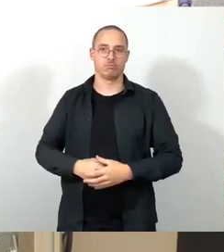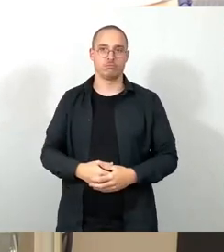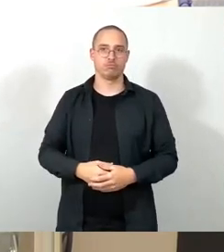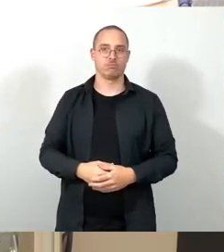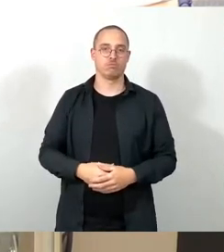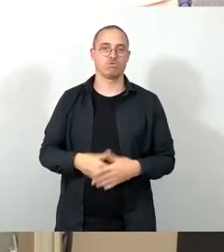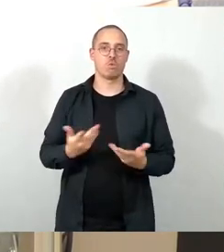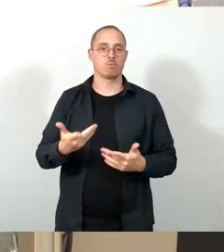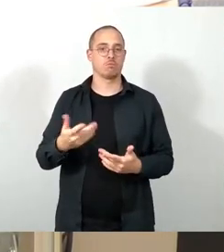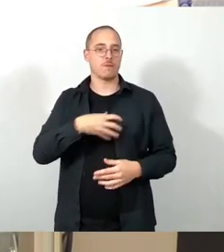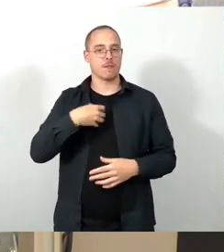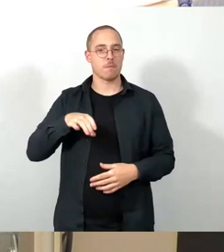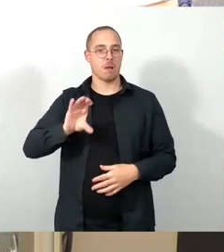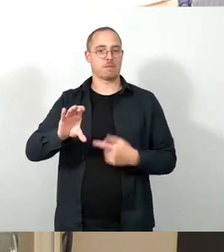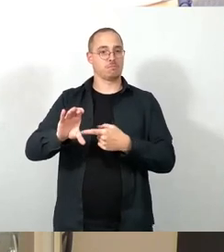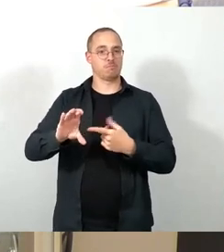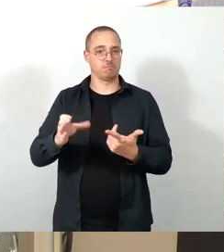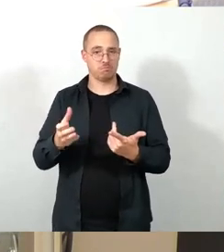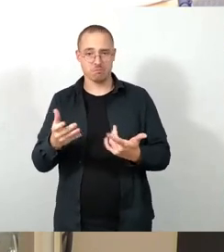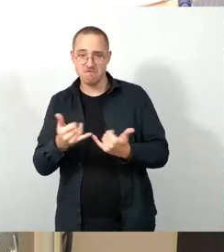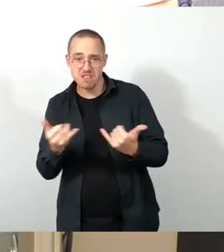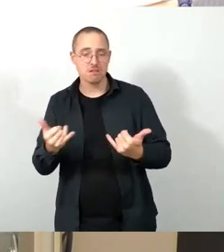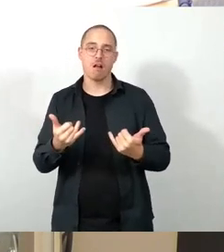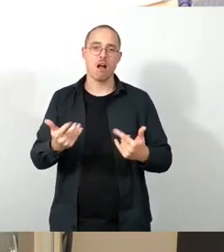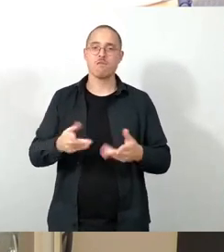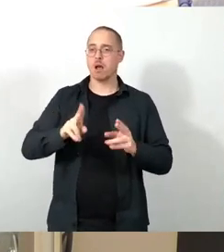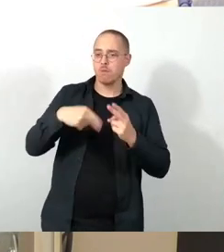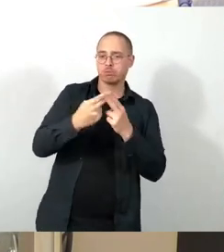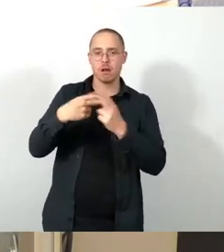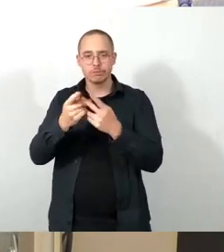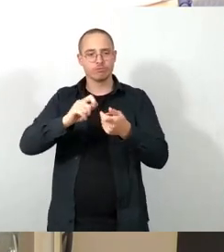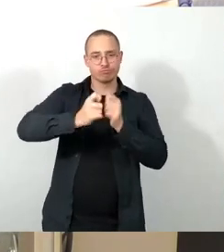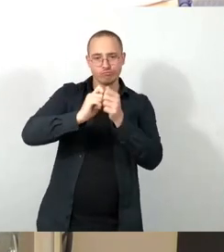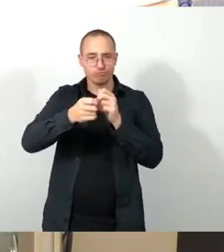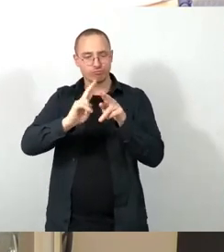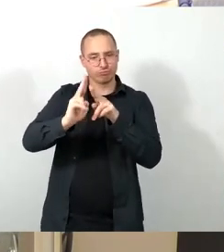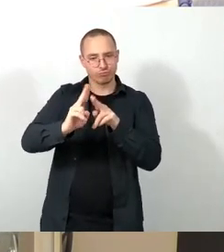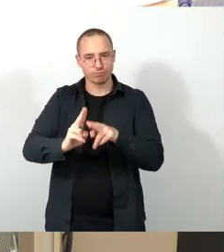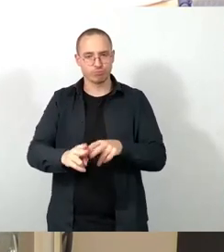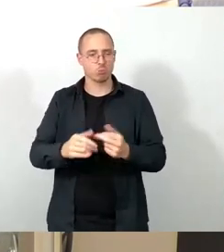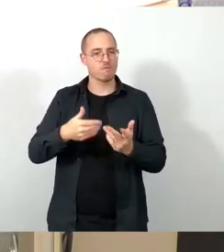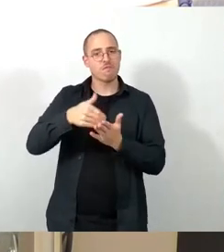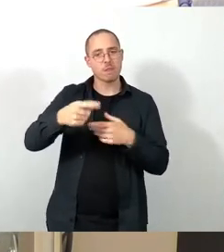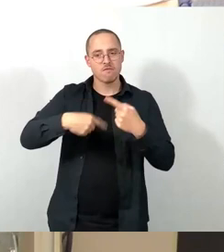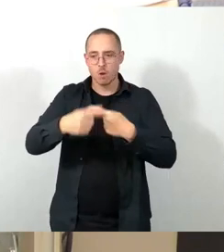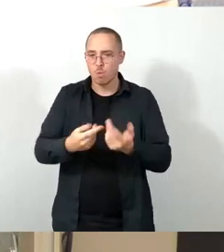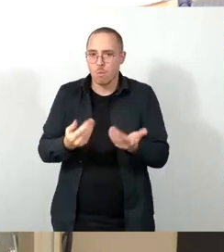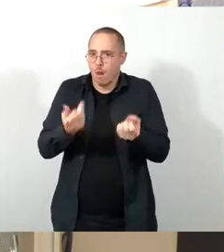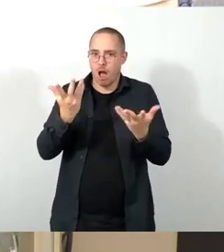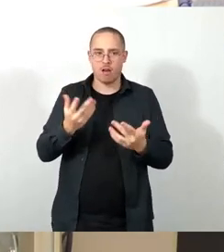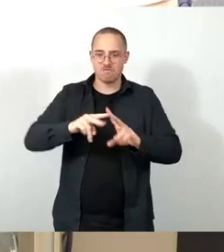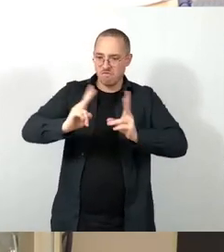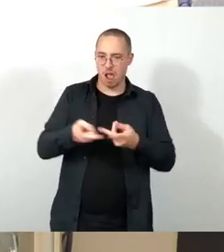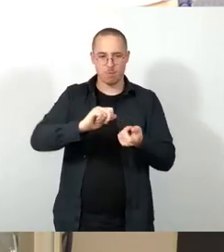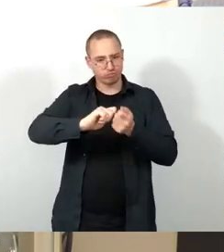Anpassungen und Weiterentwicklungen. Das haben wir in der Vergangenheit gesehen. Das ist auch ganz normal, weil auch die Welt dreht sich weiter, auch die Gesellschaft verändert